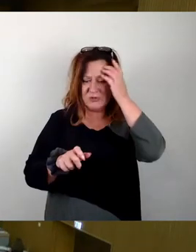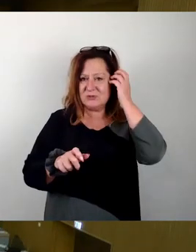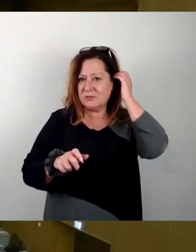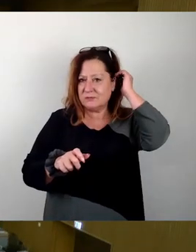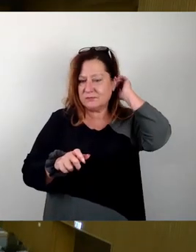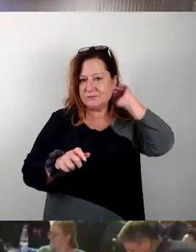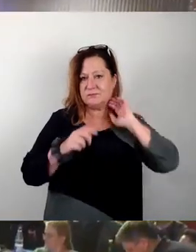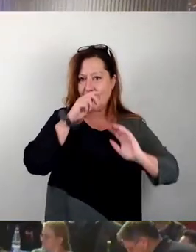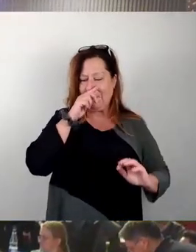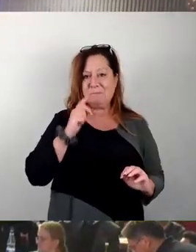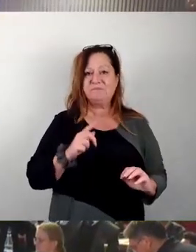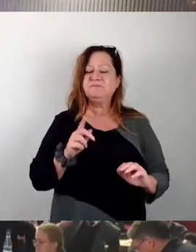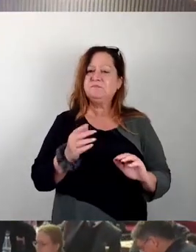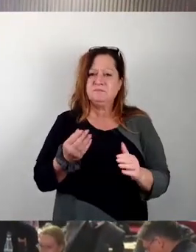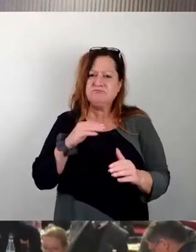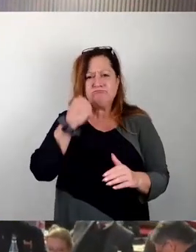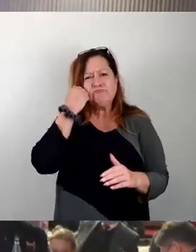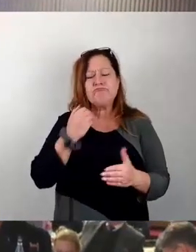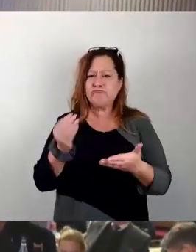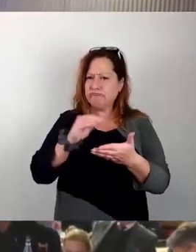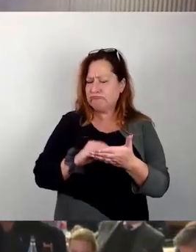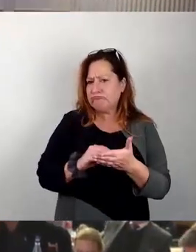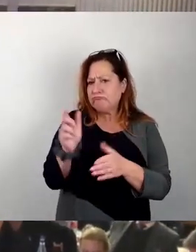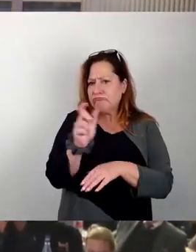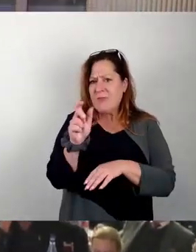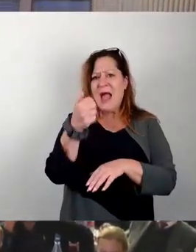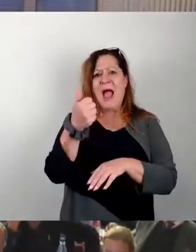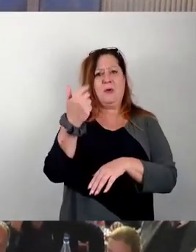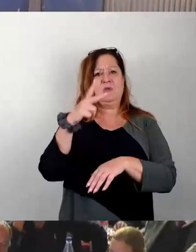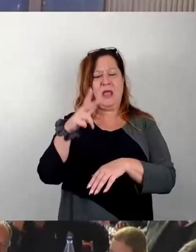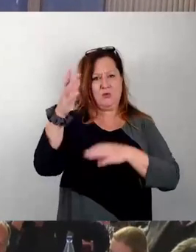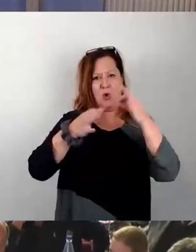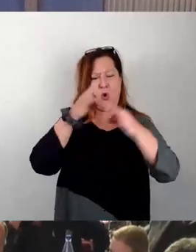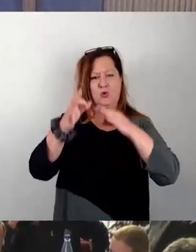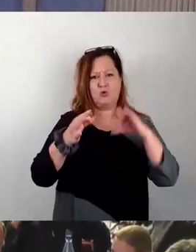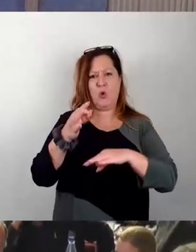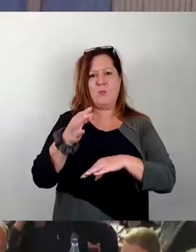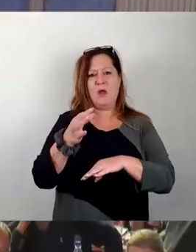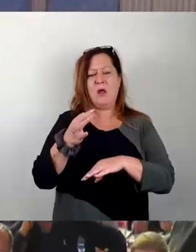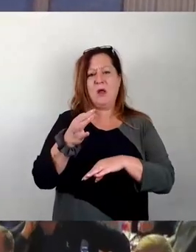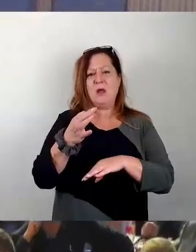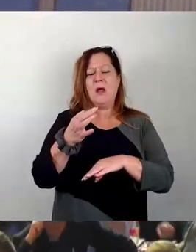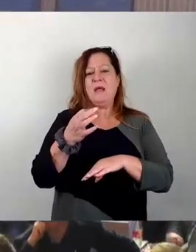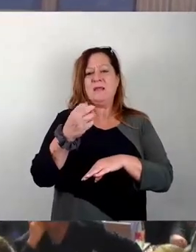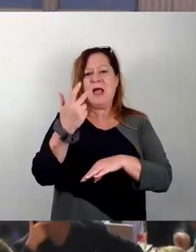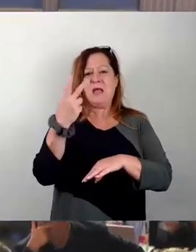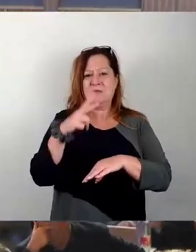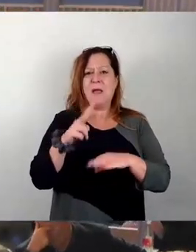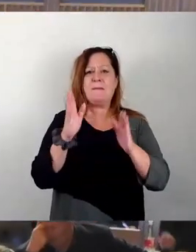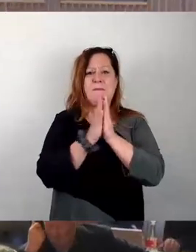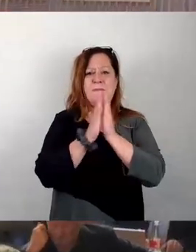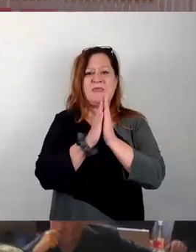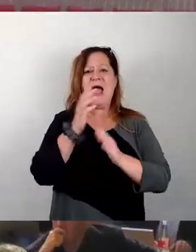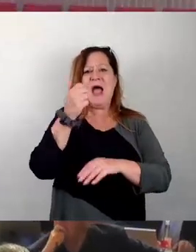Antrag ist als Datum 31. Oktober 2023 genannt. Ich bitte, das auf 31.03.2024 zu ändern.